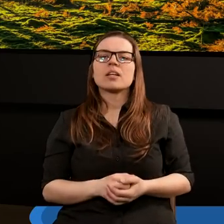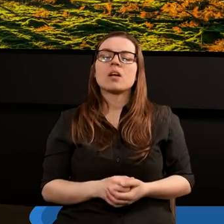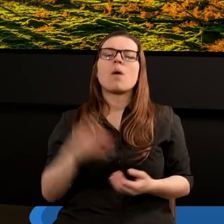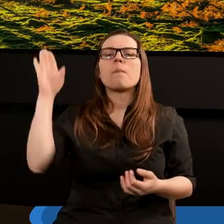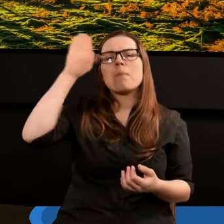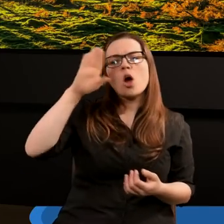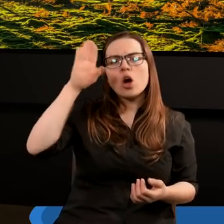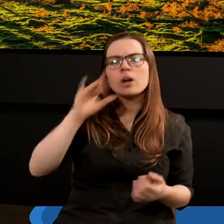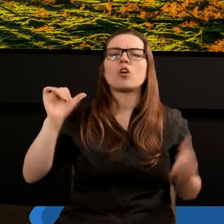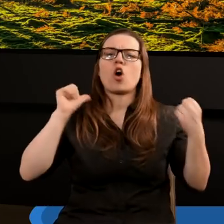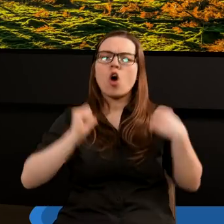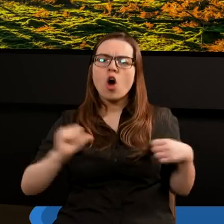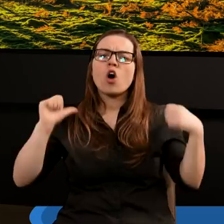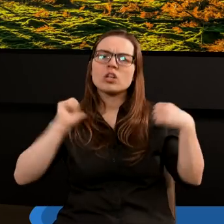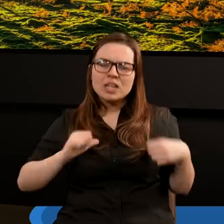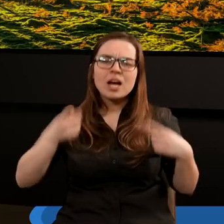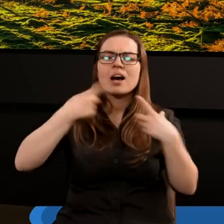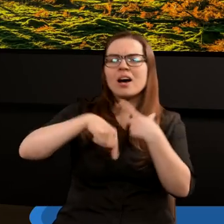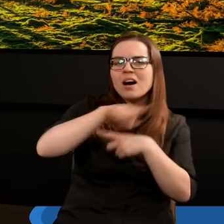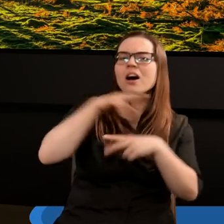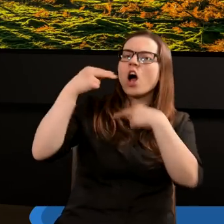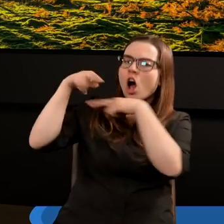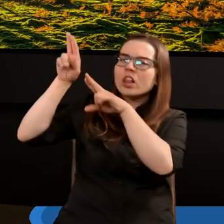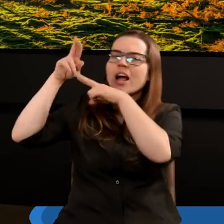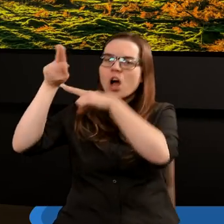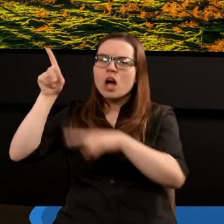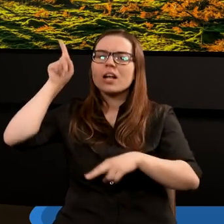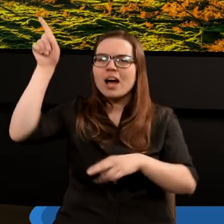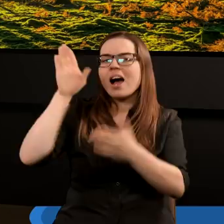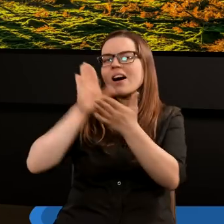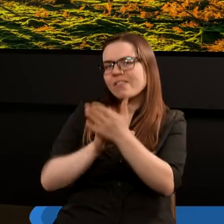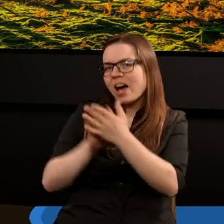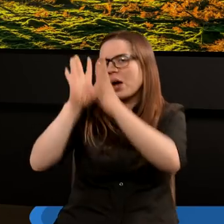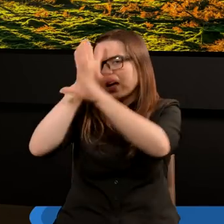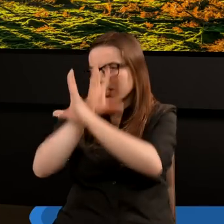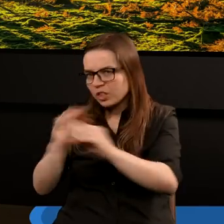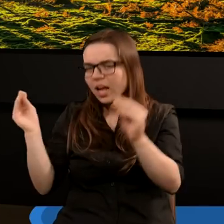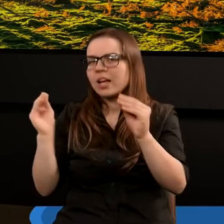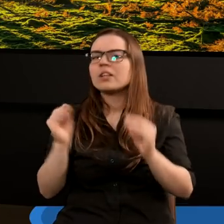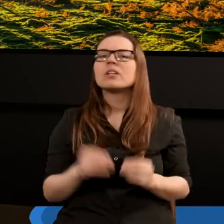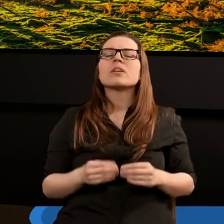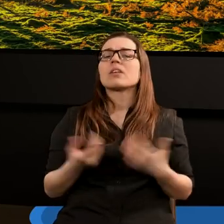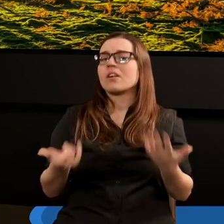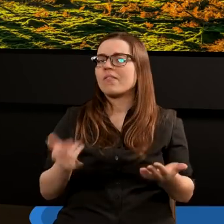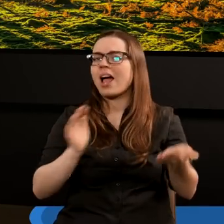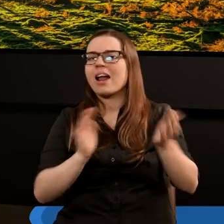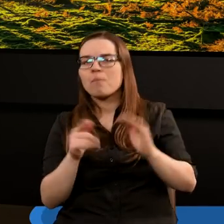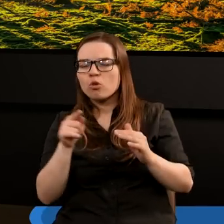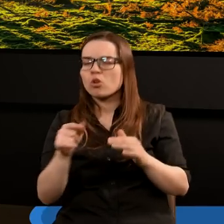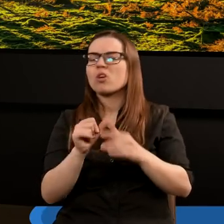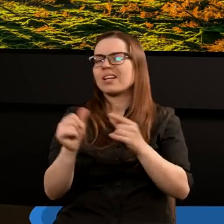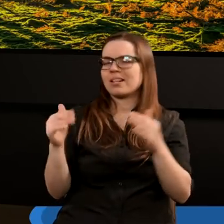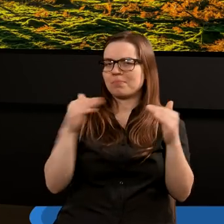Bóg oczekuje, że będziemy oddawać Mu chwałę, przynosić Mu chwałę i jest to w jakiś sposób uwarunkowane.